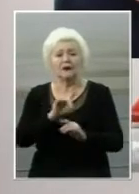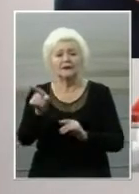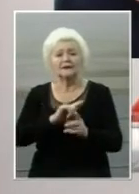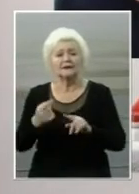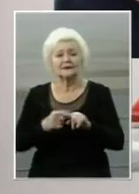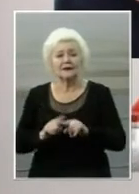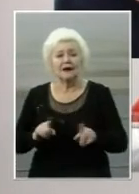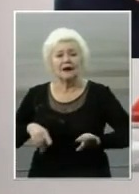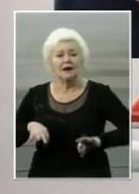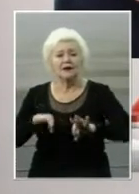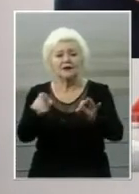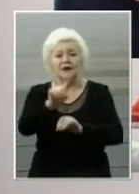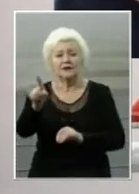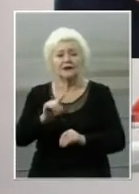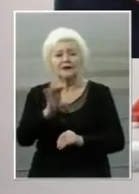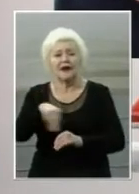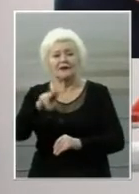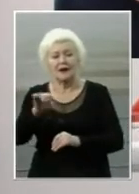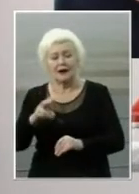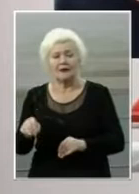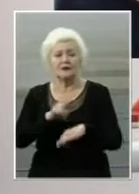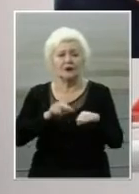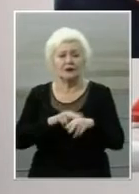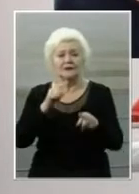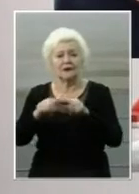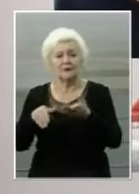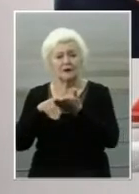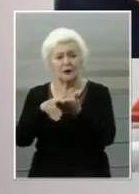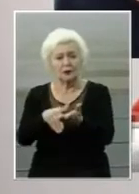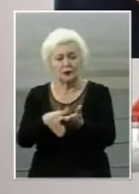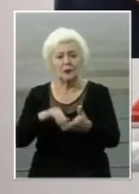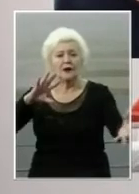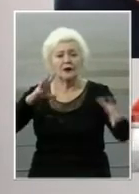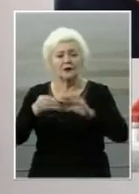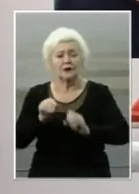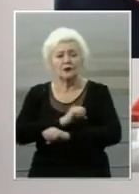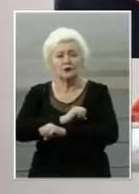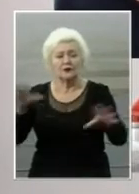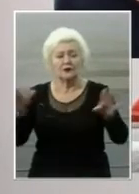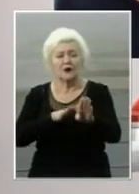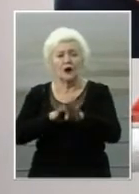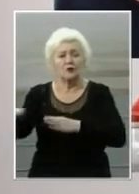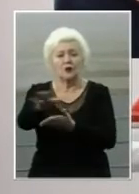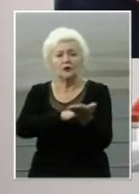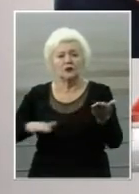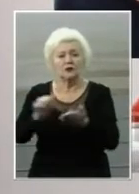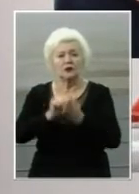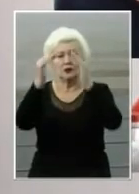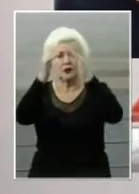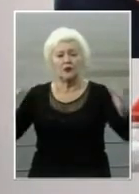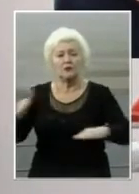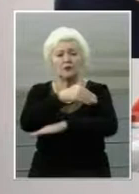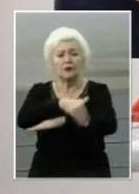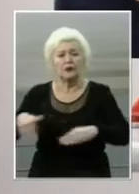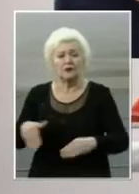виїхали служби ДСНС, поліції та швидка допомога. В результаті вибуху повністю зруйновано будинок по